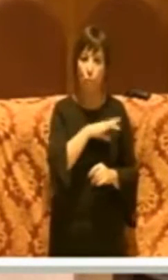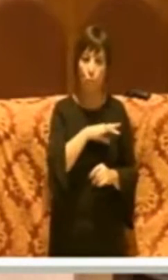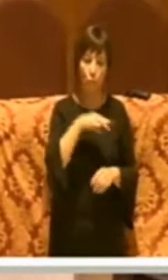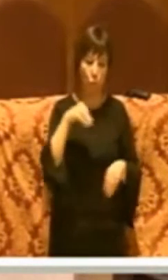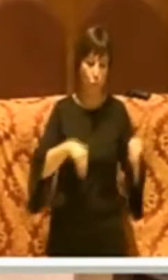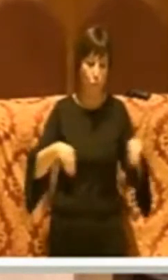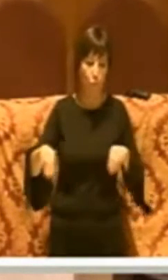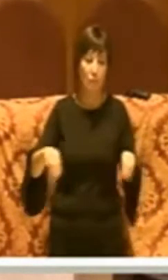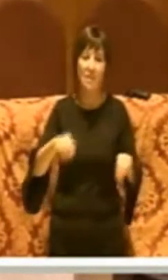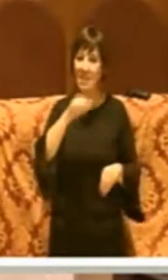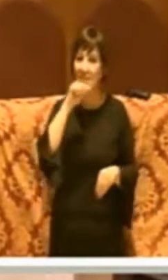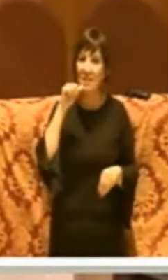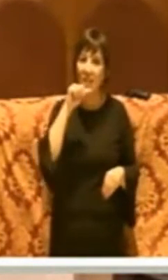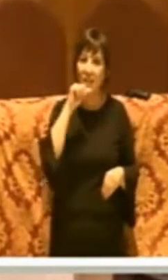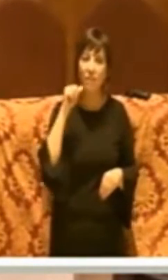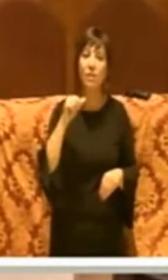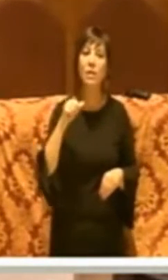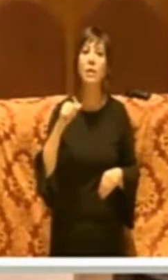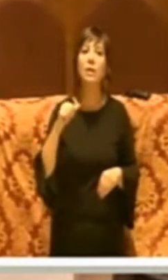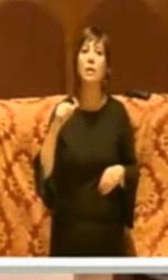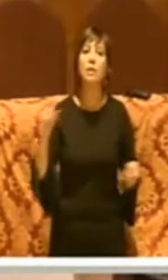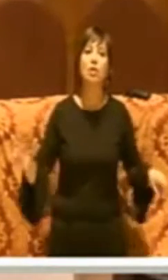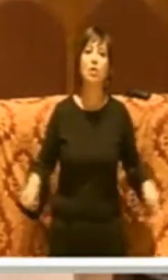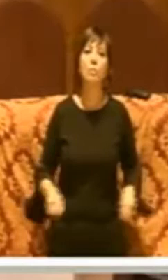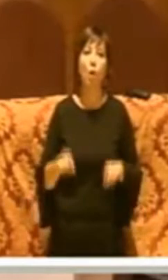buche serviranno sponsor.